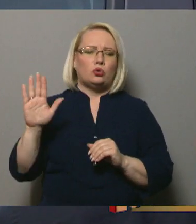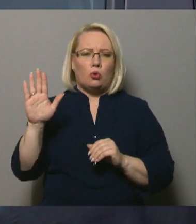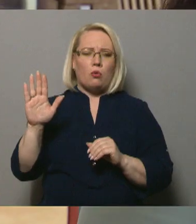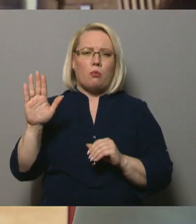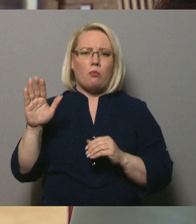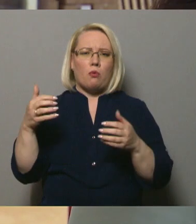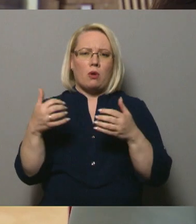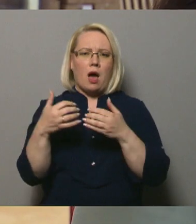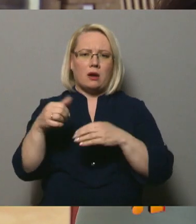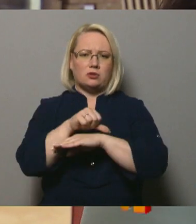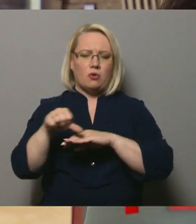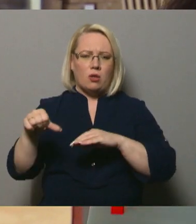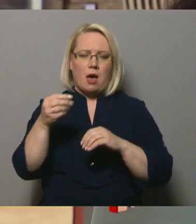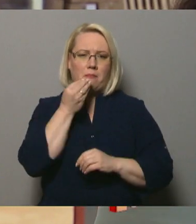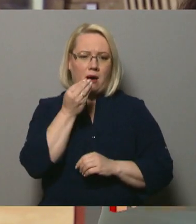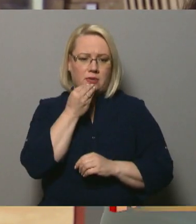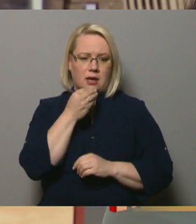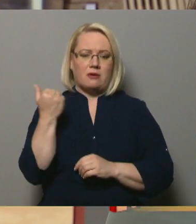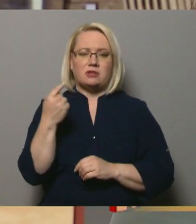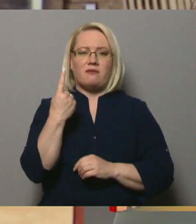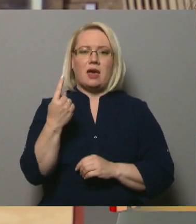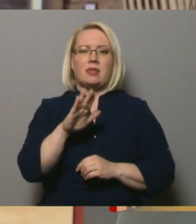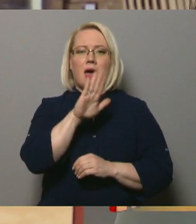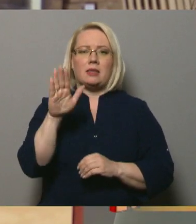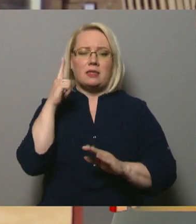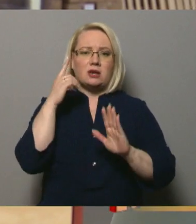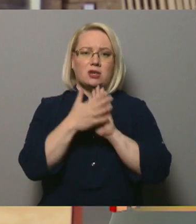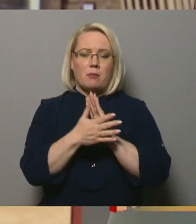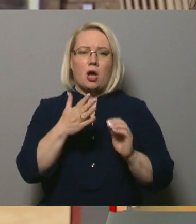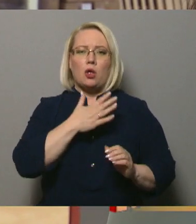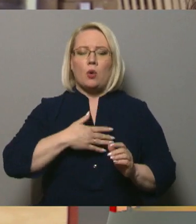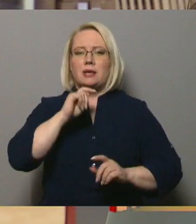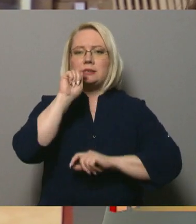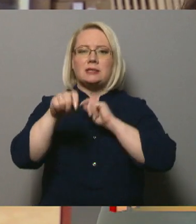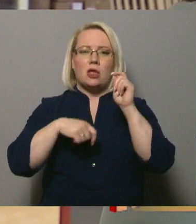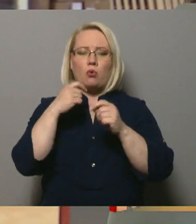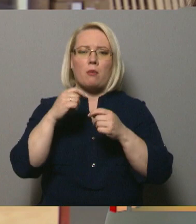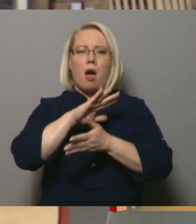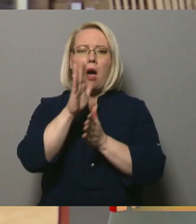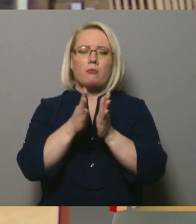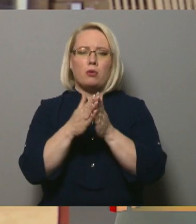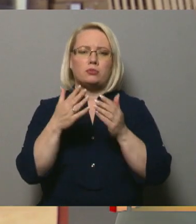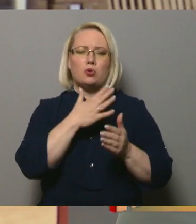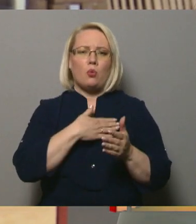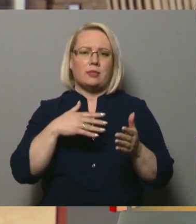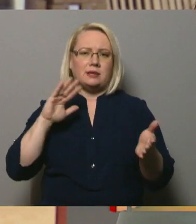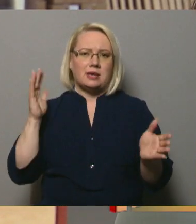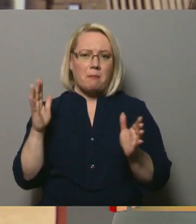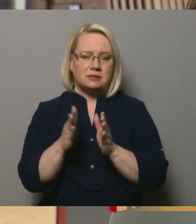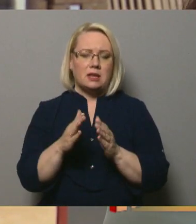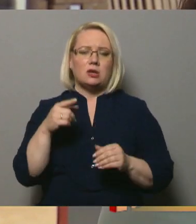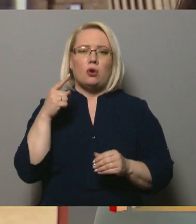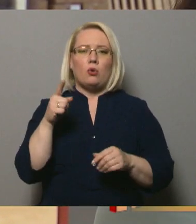pārtika. Vienā jau kādienā mēs sapratām, ka ziedojuma apjoms ir ļoti, ļoti krities. Tur jau runa par lietām, kuras mājās parasti